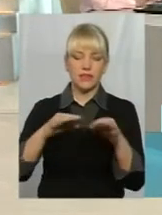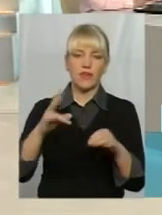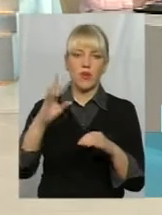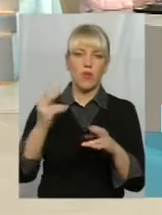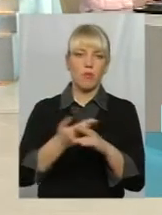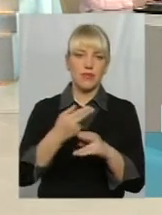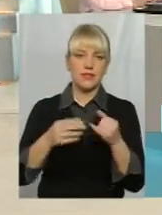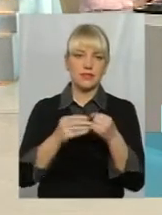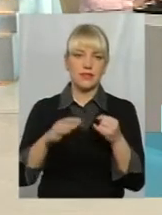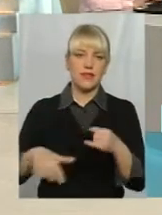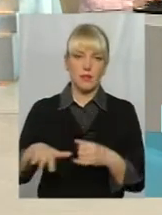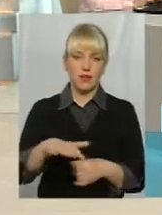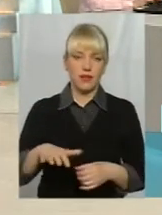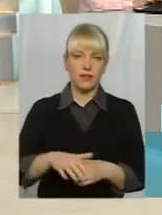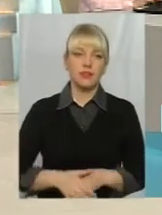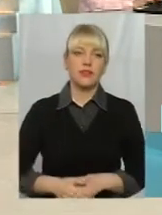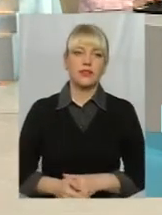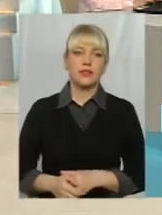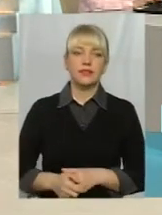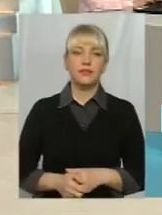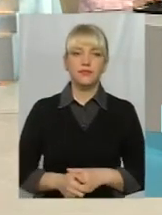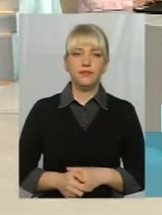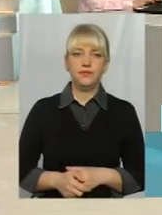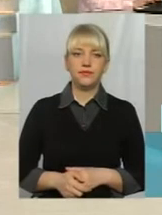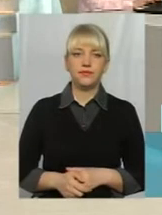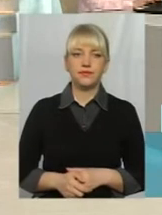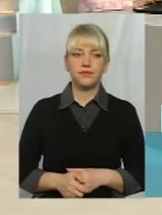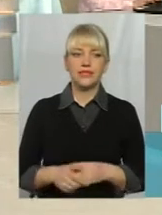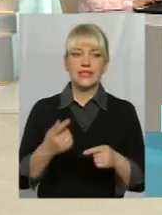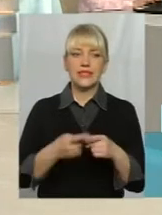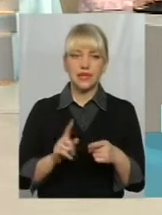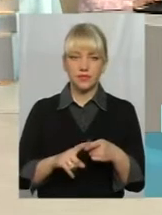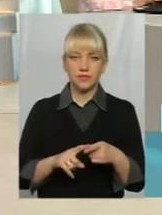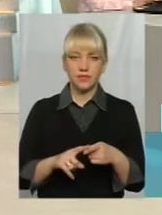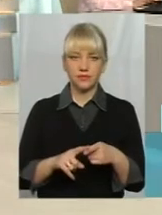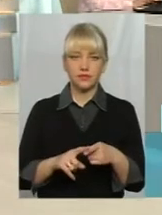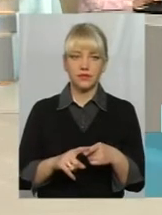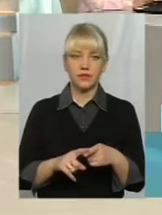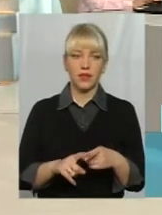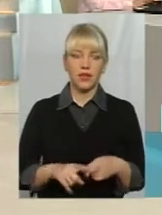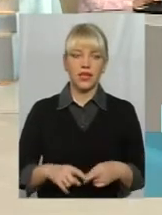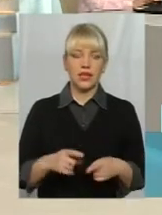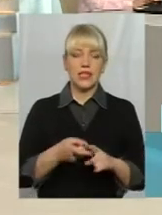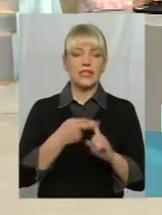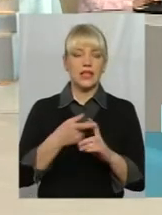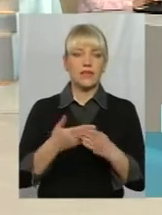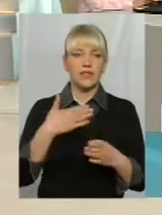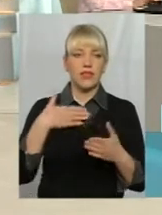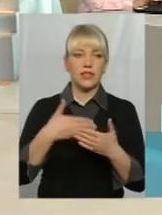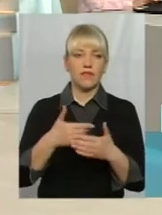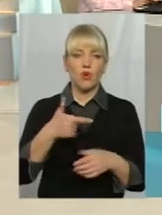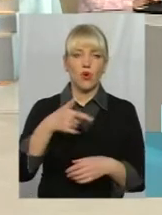натурі? Ну, це насамперед залежить від активності громади,